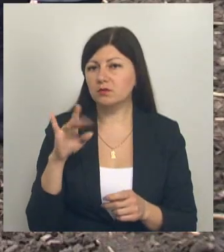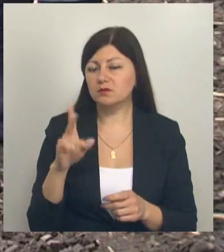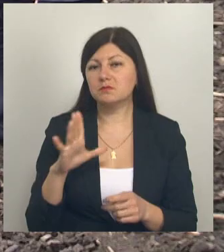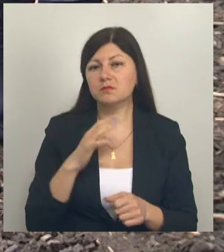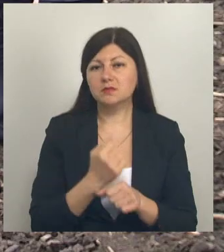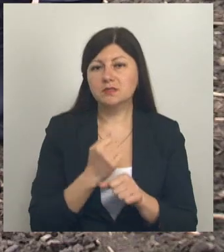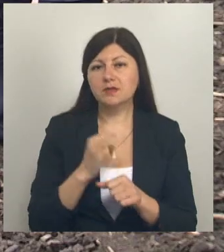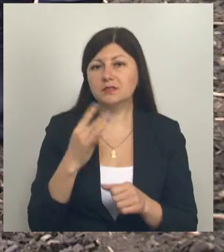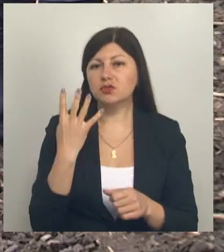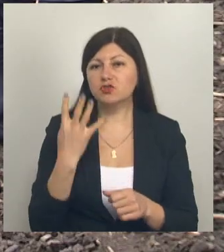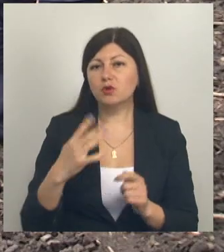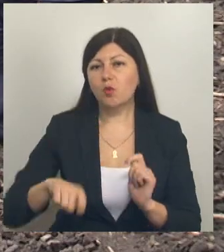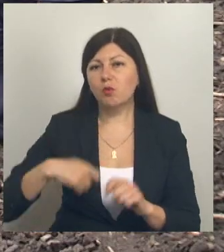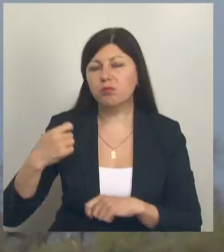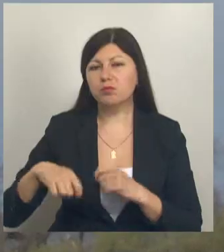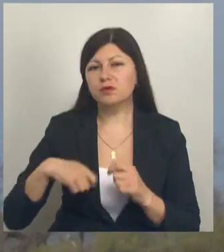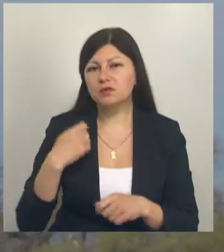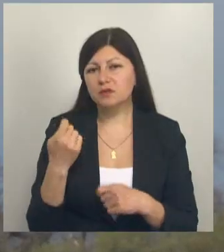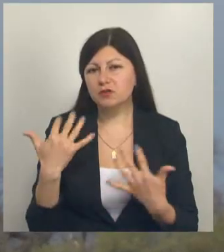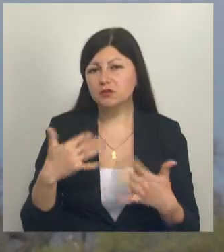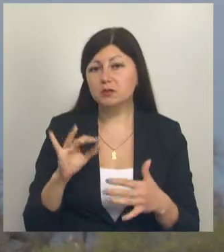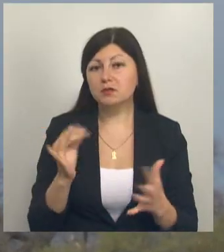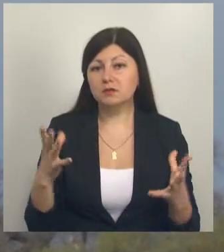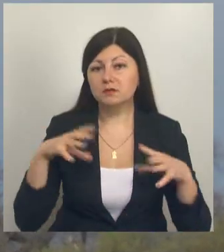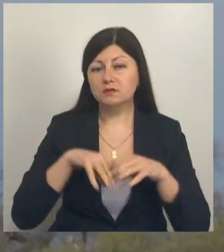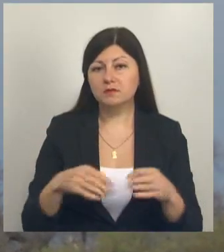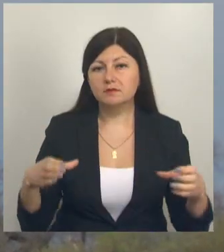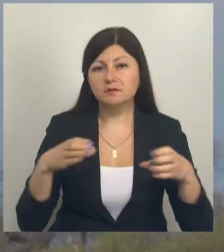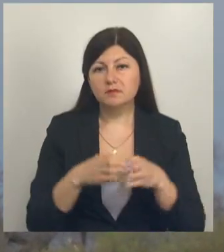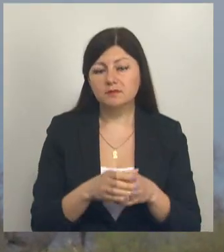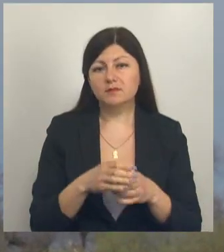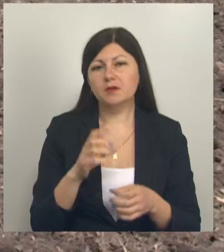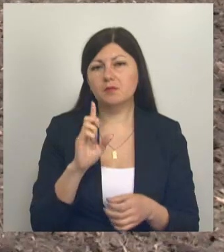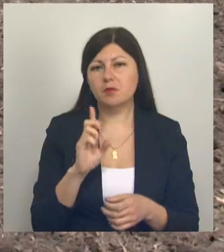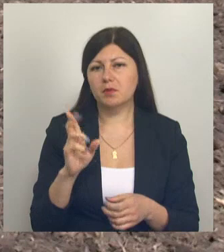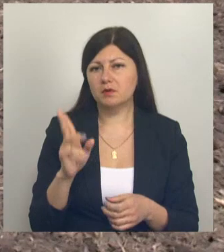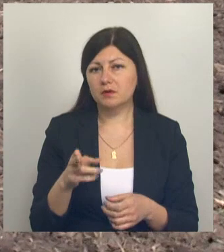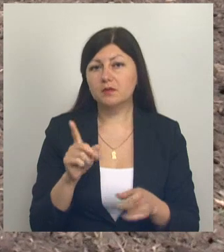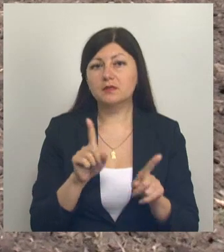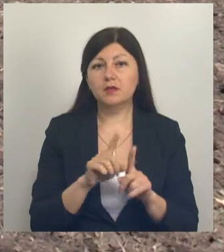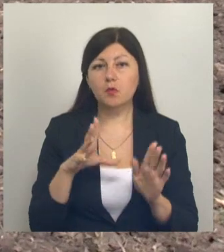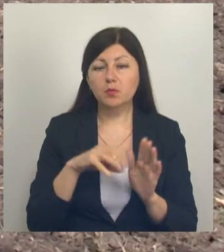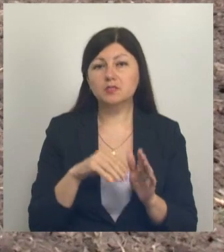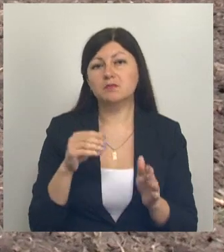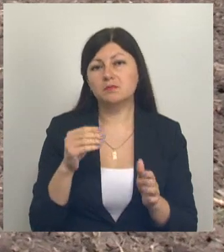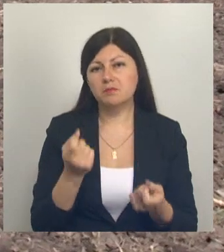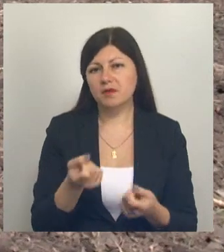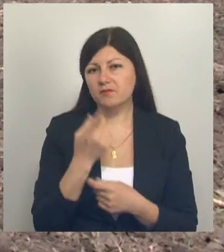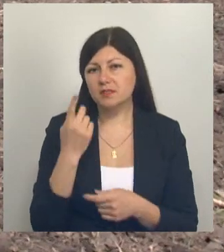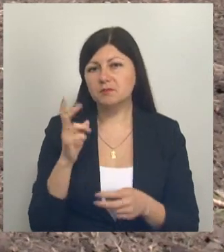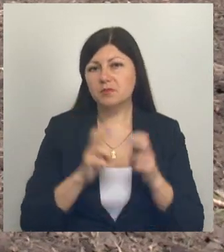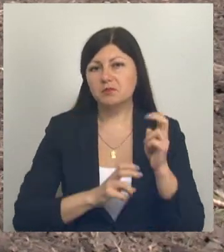из четырёх убыточных хозяйств Губкинского района и вошло в состав агропромышленной группы БВК. Таким образом, в компании появилось